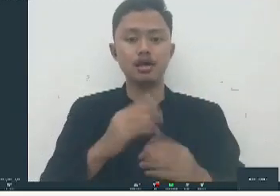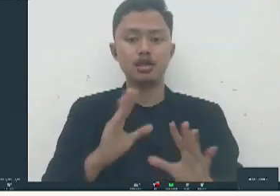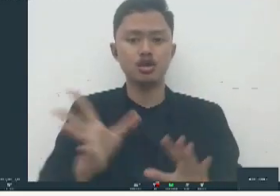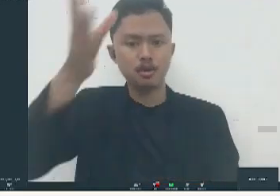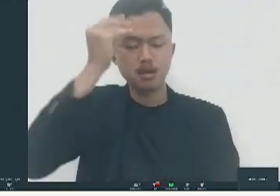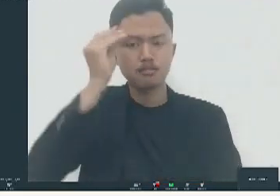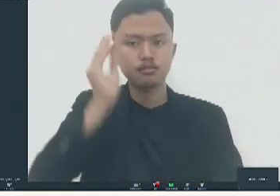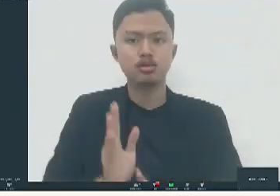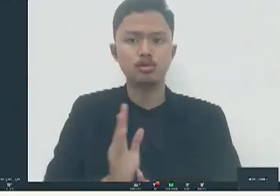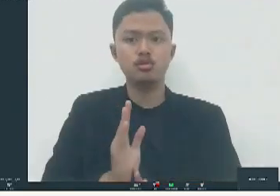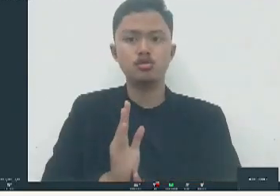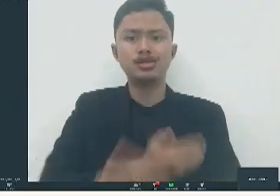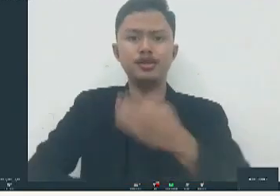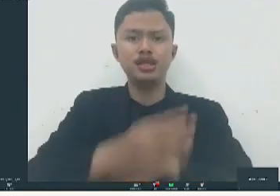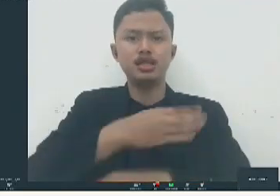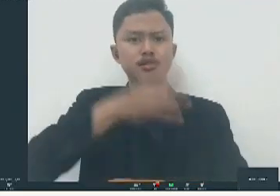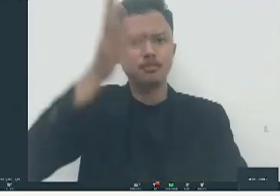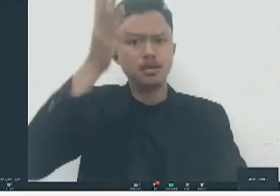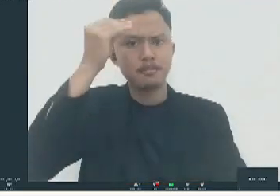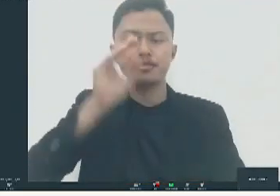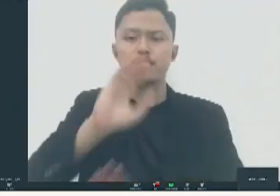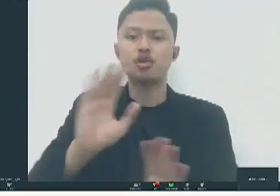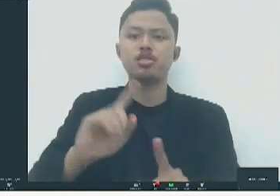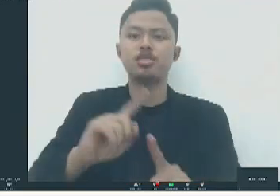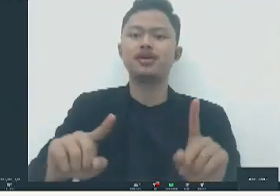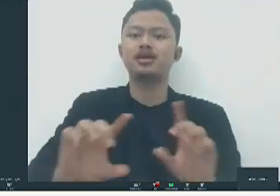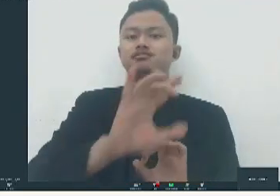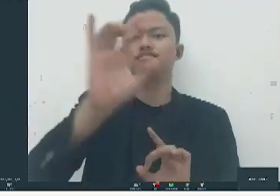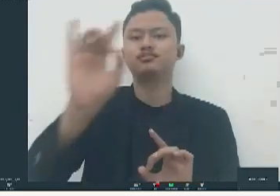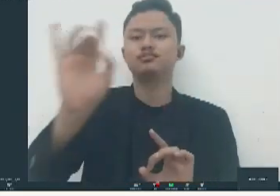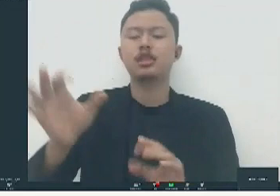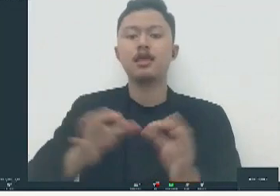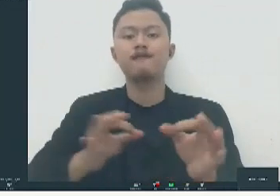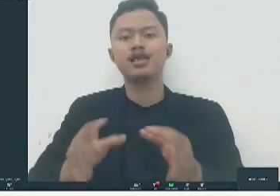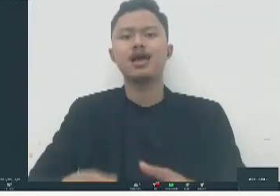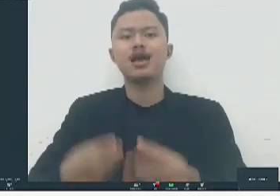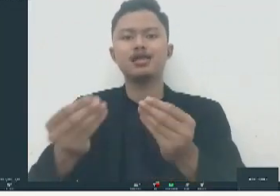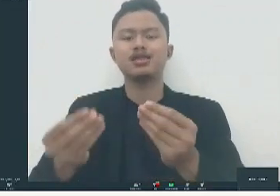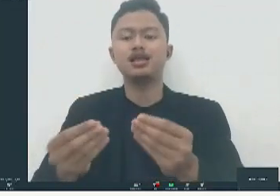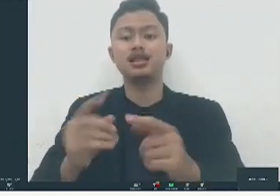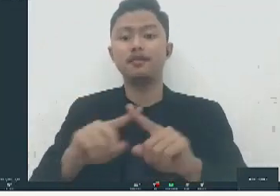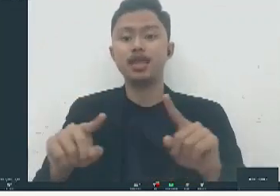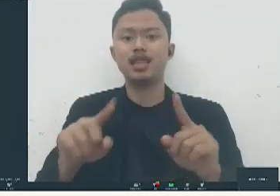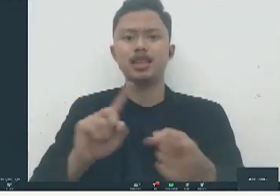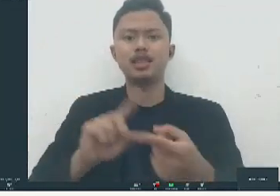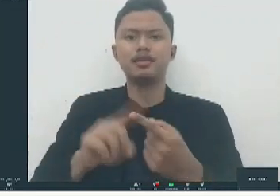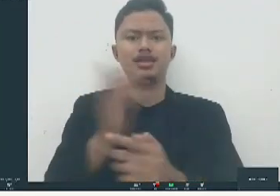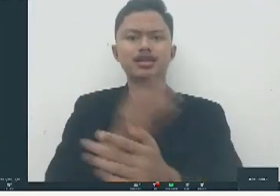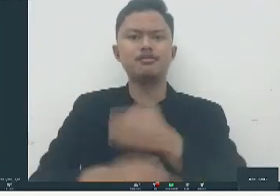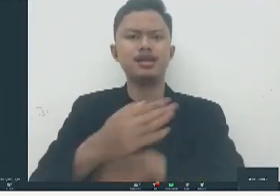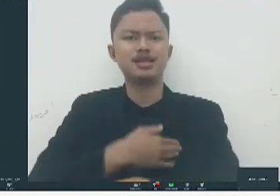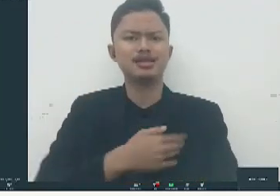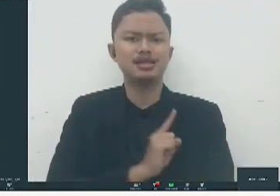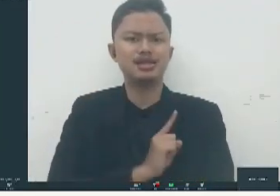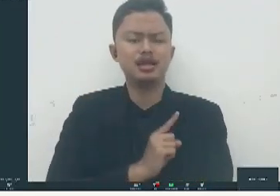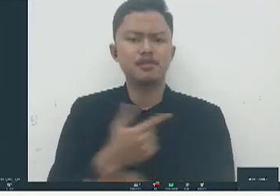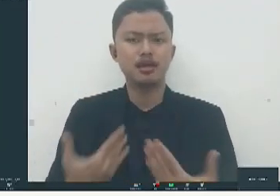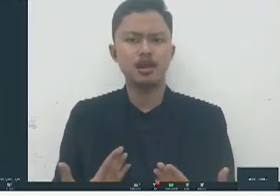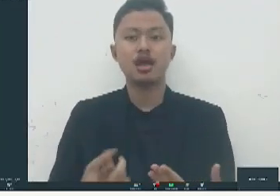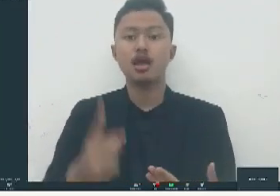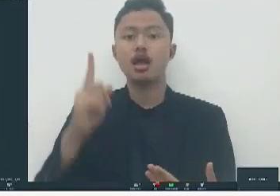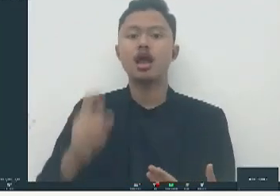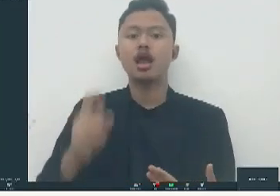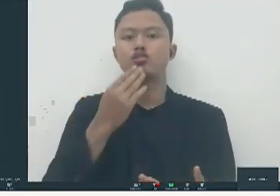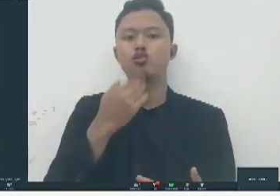disabilitas ataupun kebutuhan disabilitas serta menyediakan akomodasi yang layak tetapi juga dari teman-teman disabilitasnya sendiri ya untuk bisa memiliki rasa